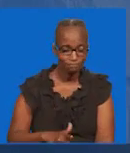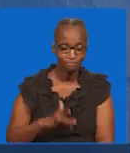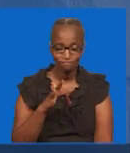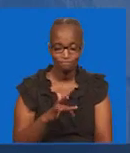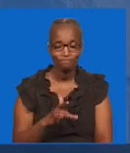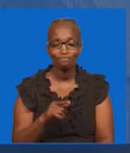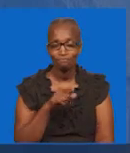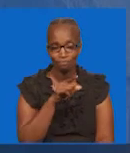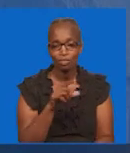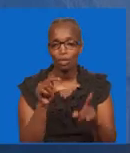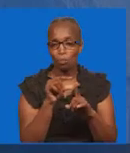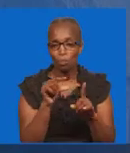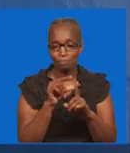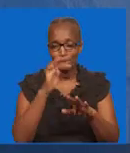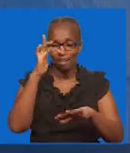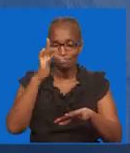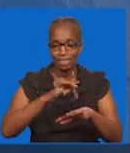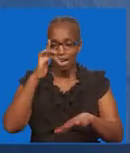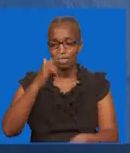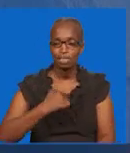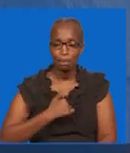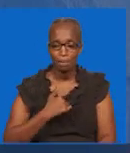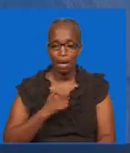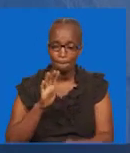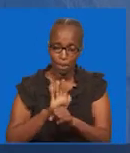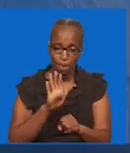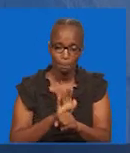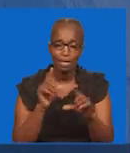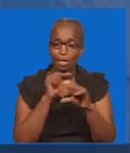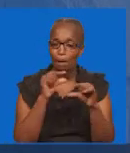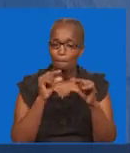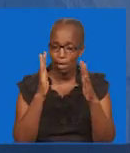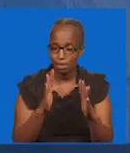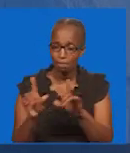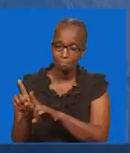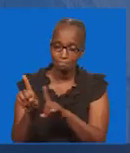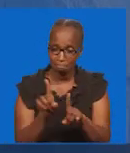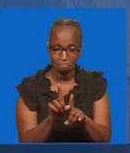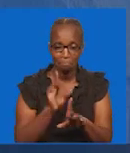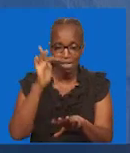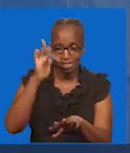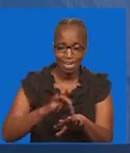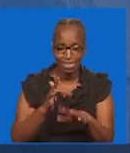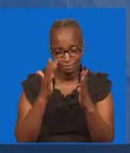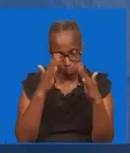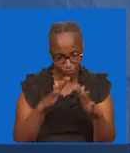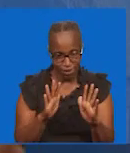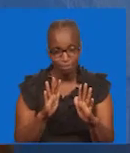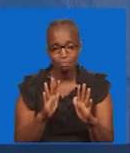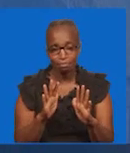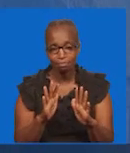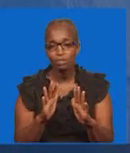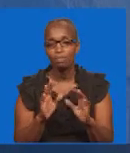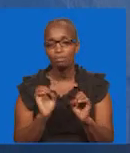Limenenguza Mahali Na wachungaji wengi Wamenguzwa Na ilo Wewe Mahali ya